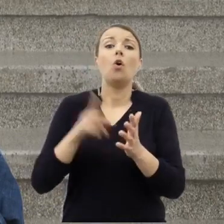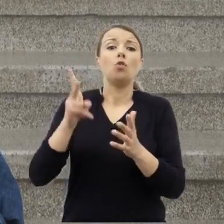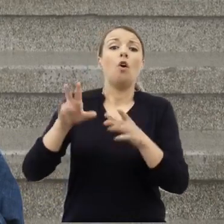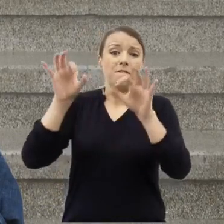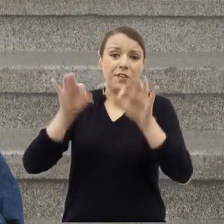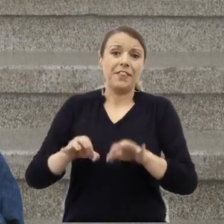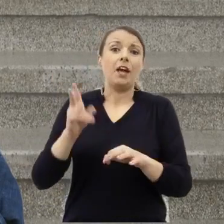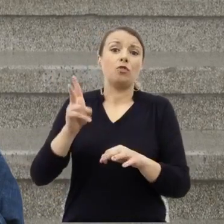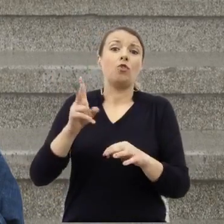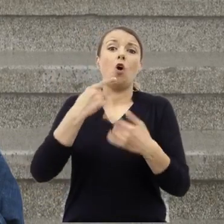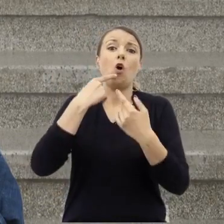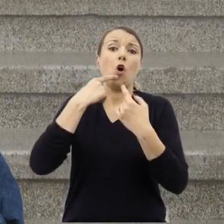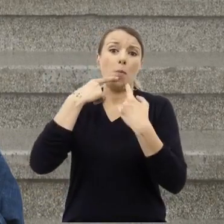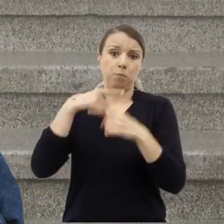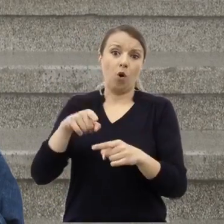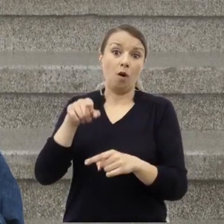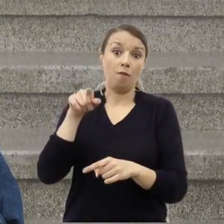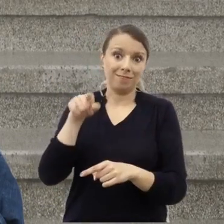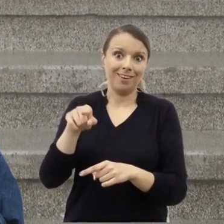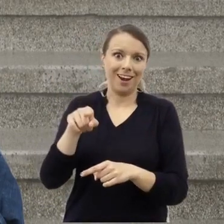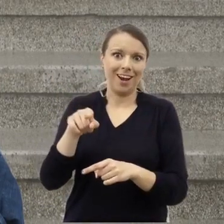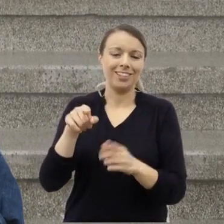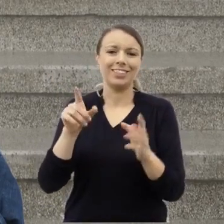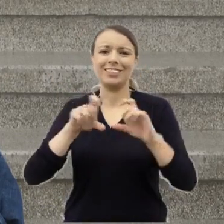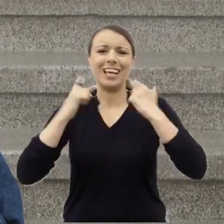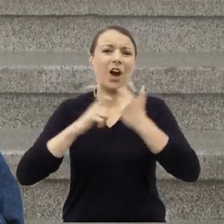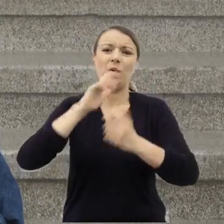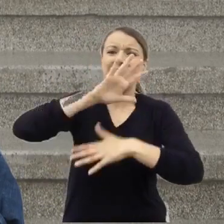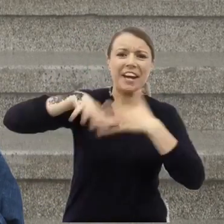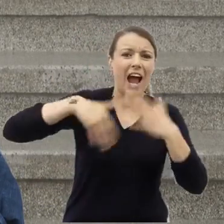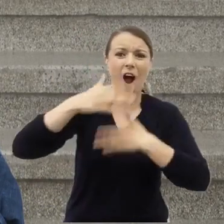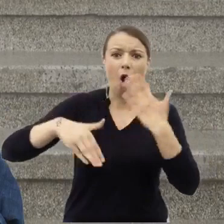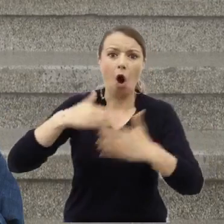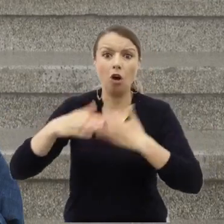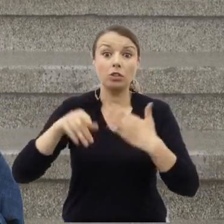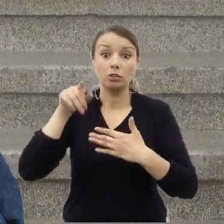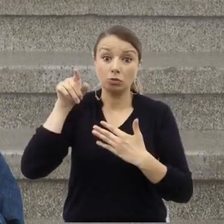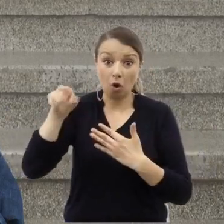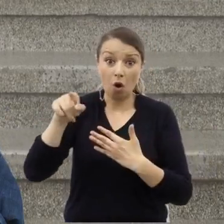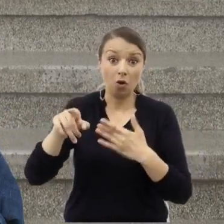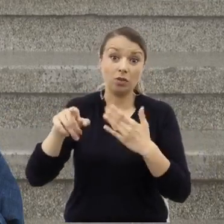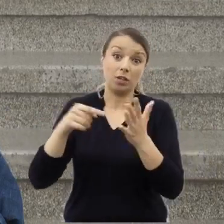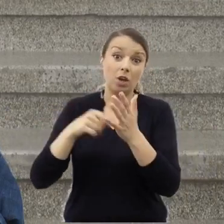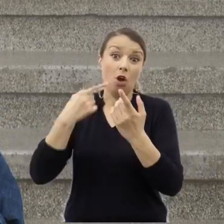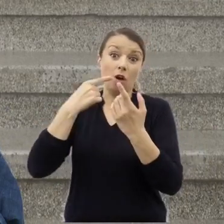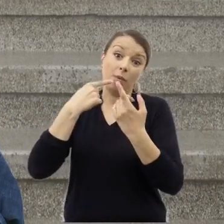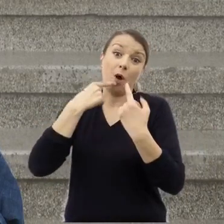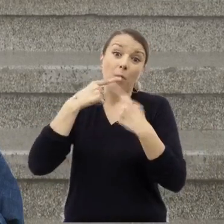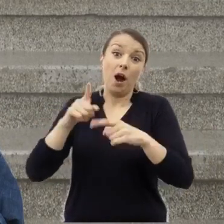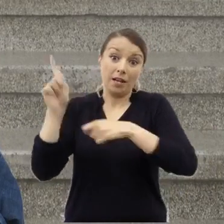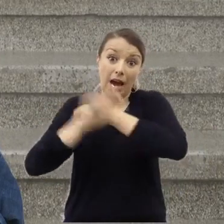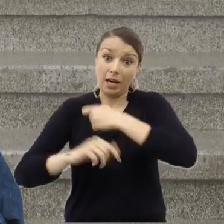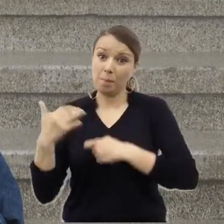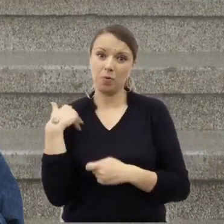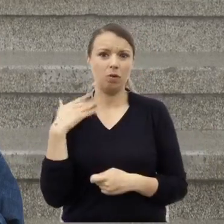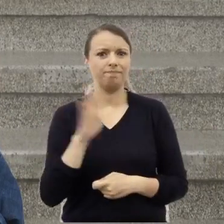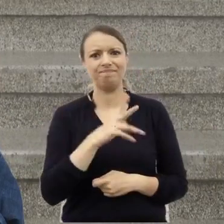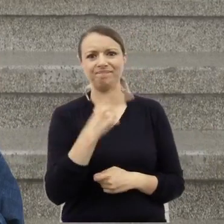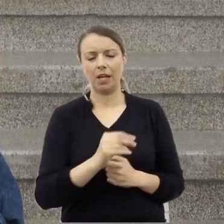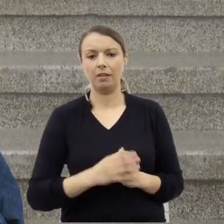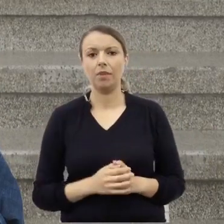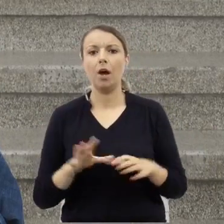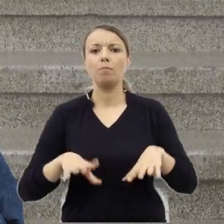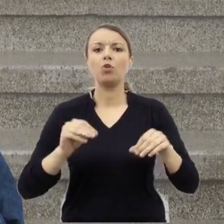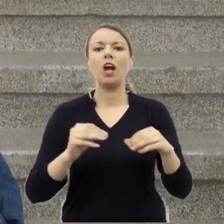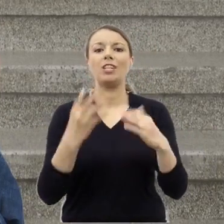odpowiadali za ten chaos, nie ponieśli odpowiedzialności. W pierwszym procesie zapadło dziewięć